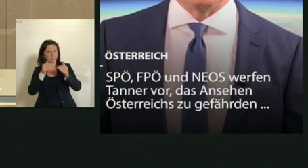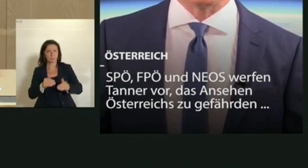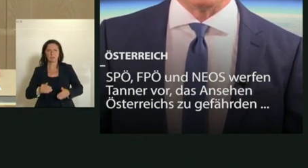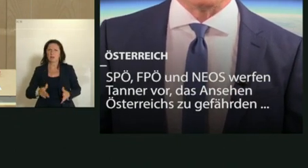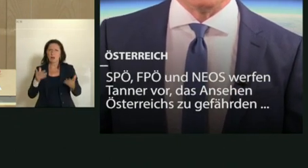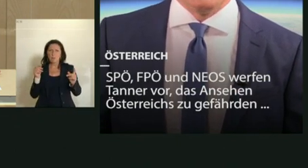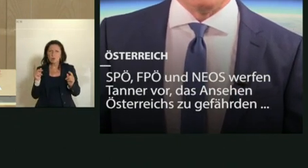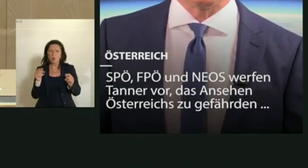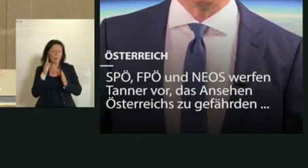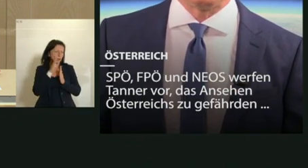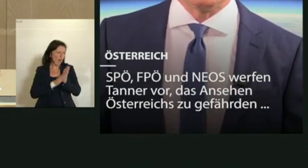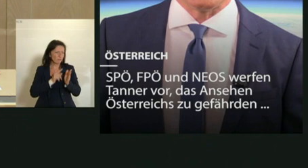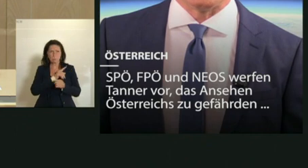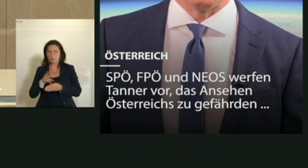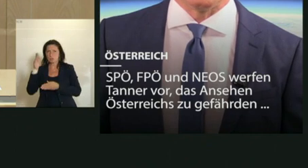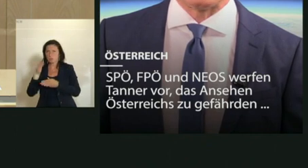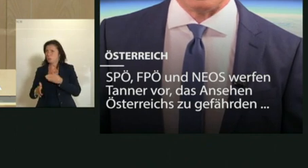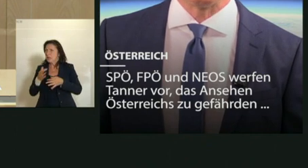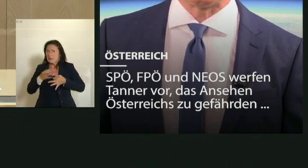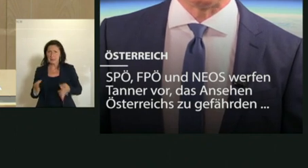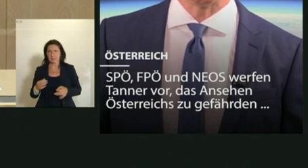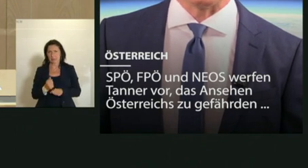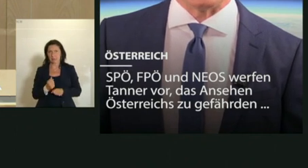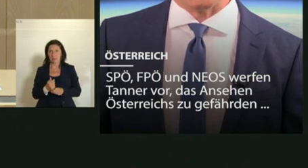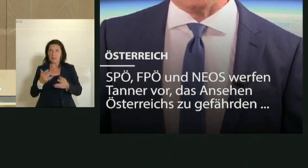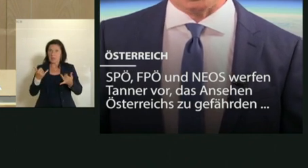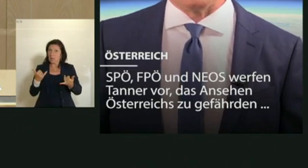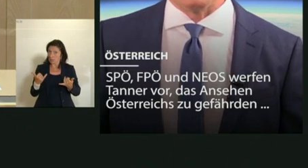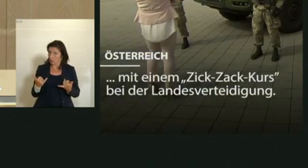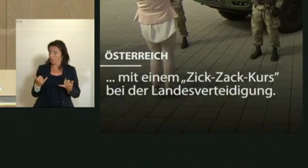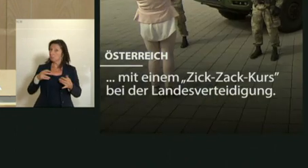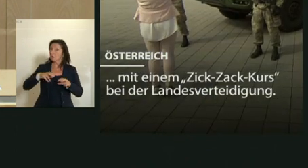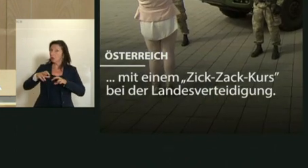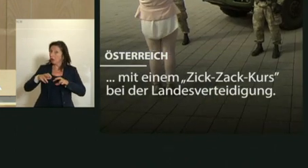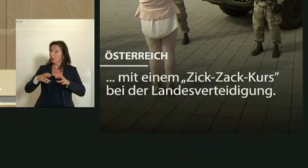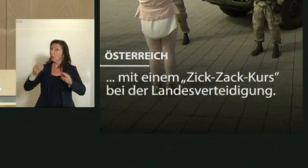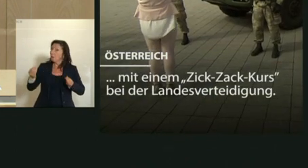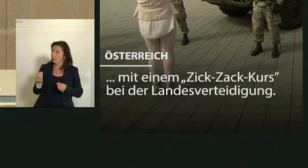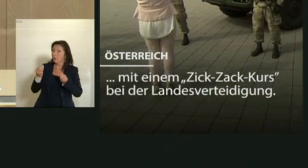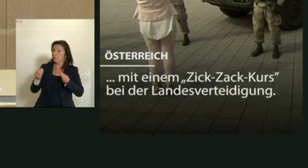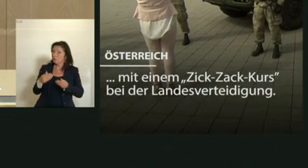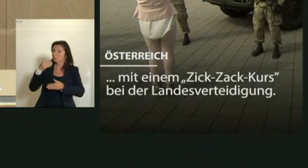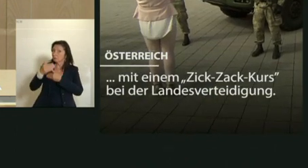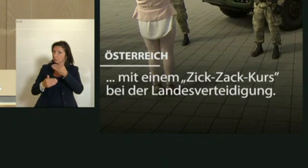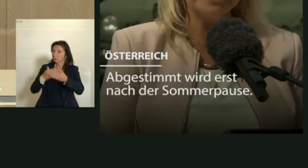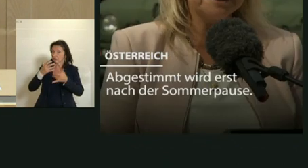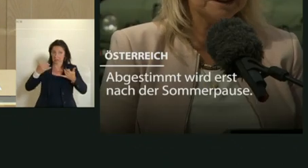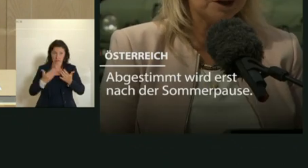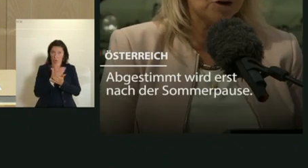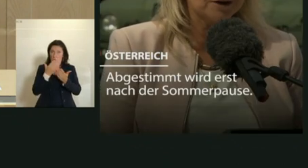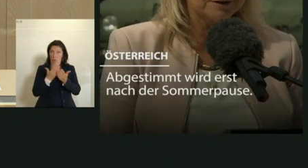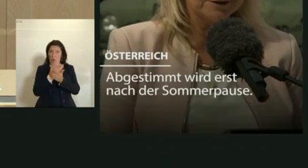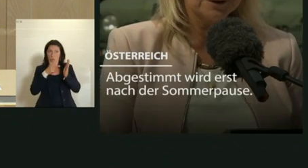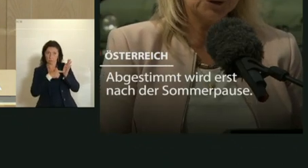von vorne bis hinten. Nun kommt die Regierung endlich in die Gänge, stellt im Rahmen der UFG-Novelle 200 Millionen